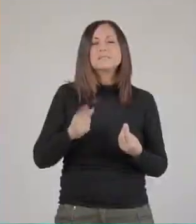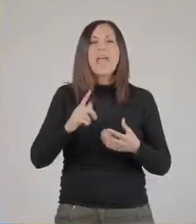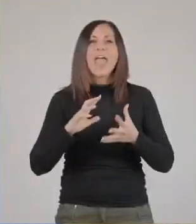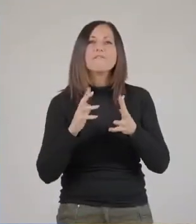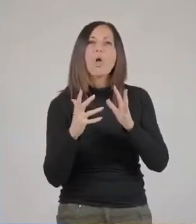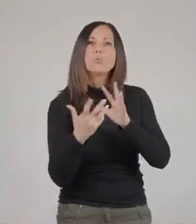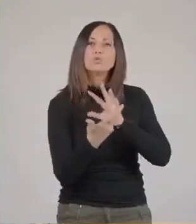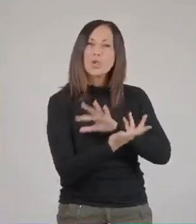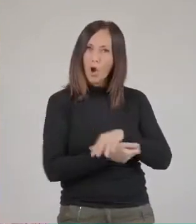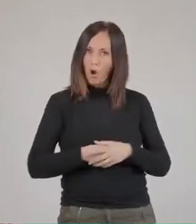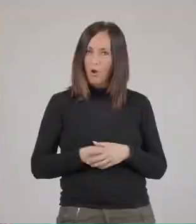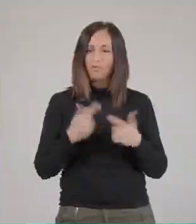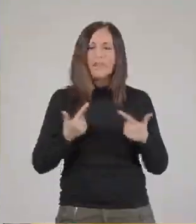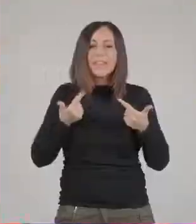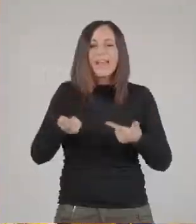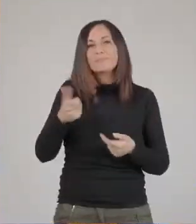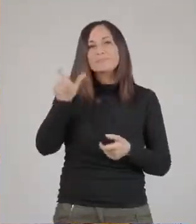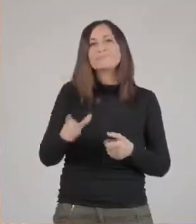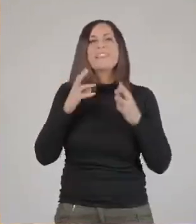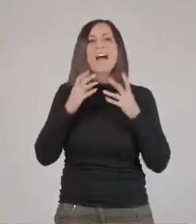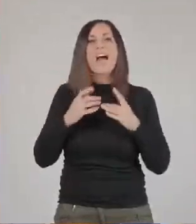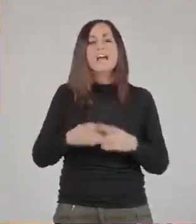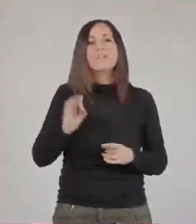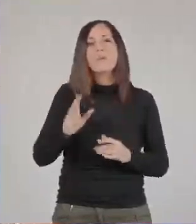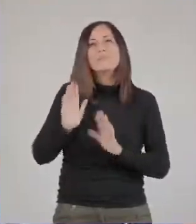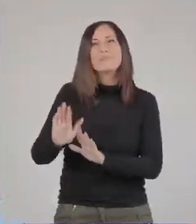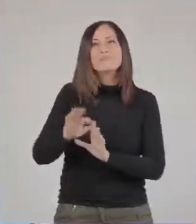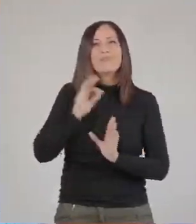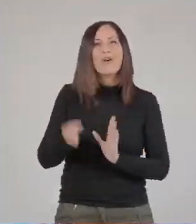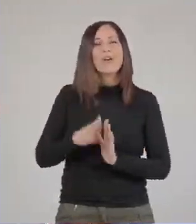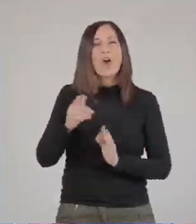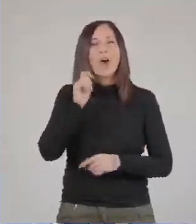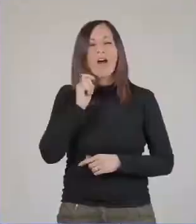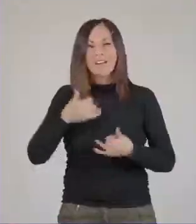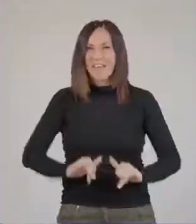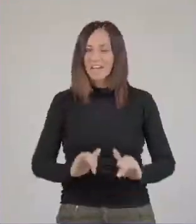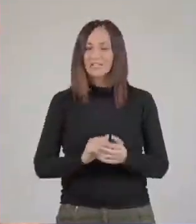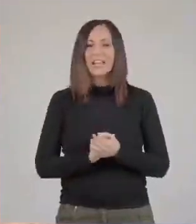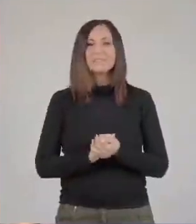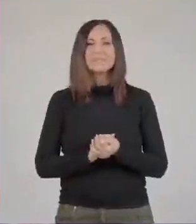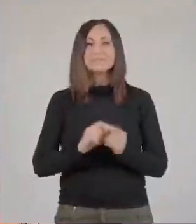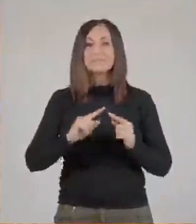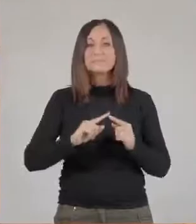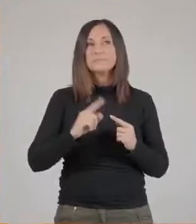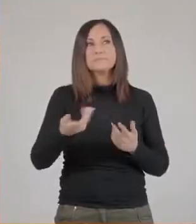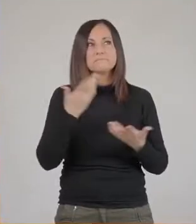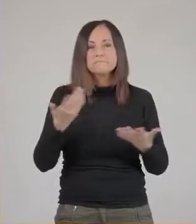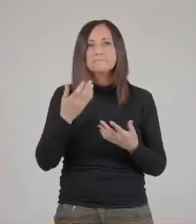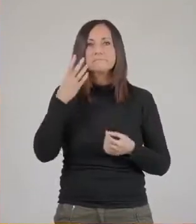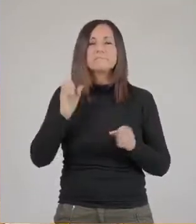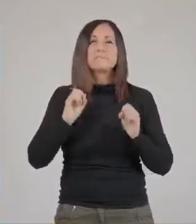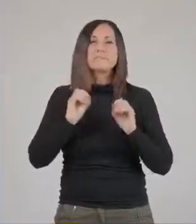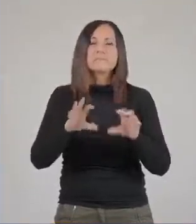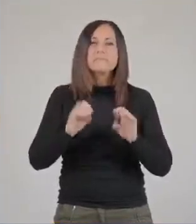'evoluzione dedicato appunto a Charles Darwin in corrispondenza più o meno della data della sua nascita, fino a